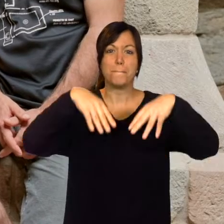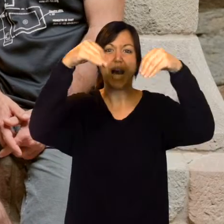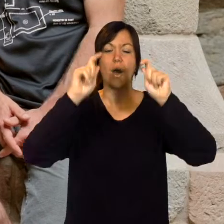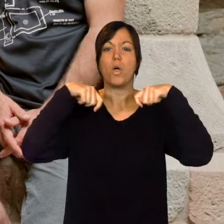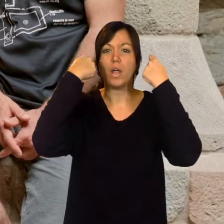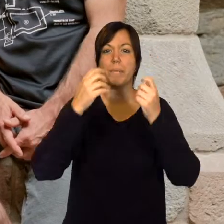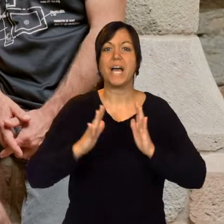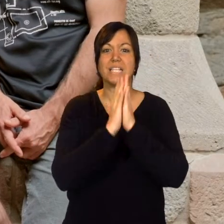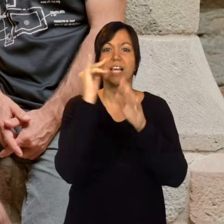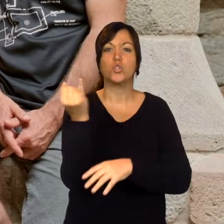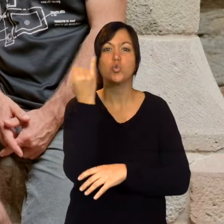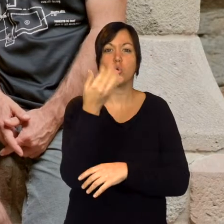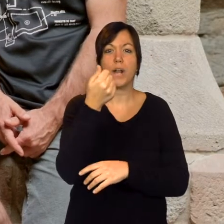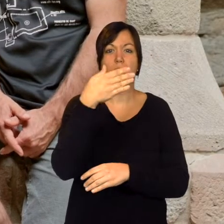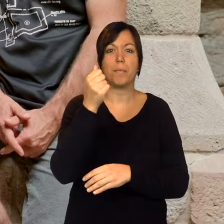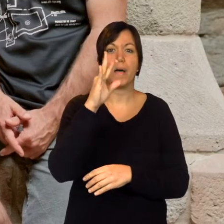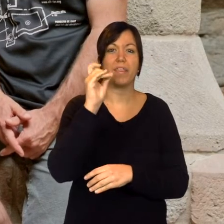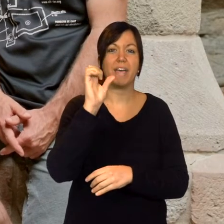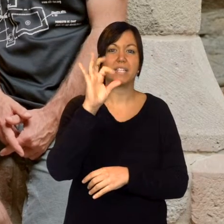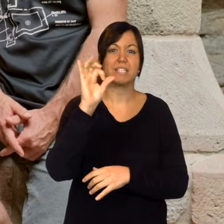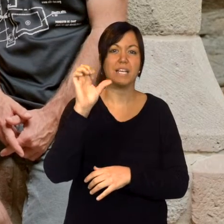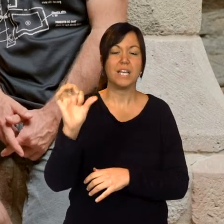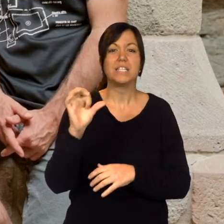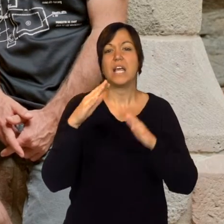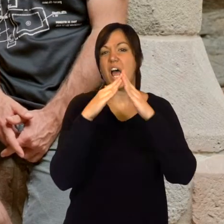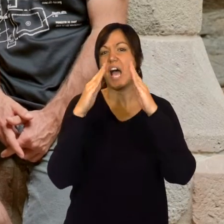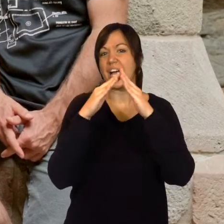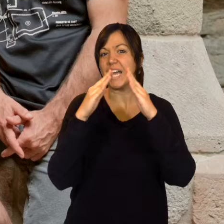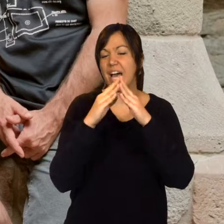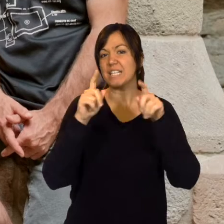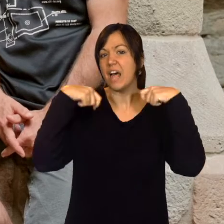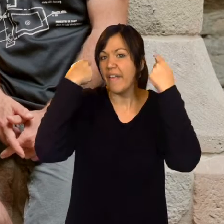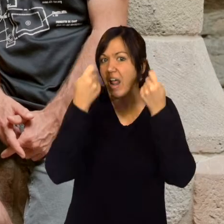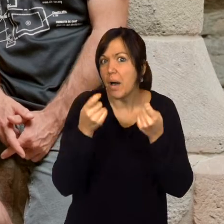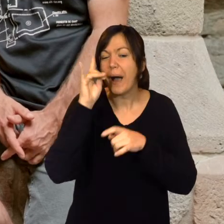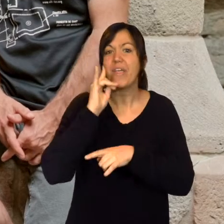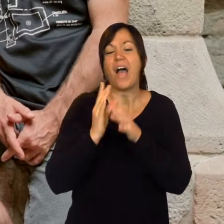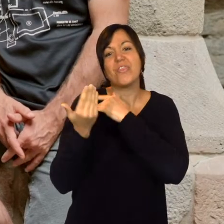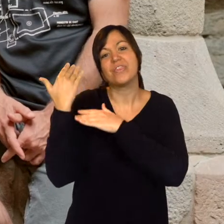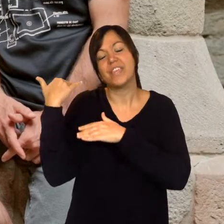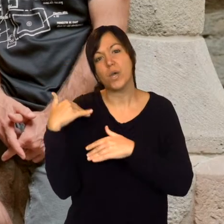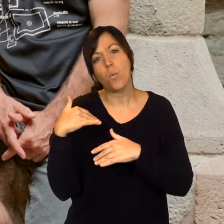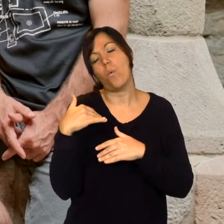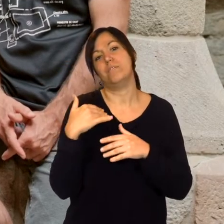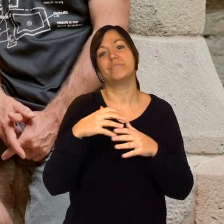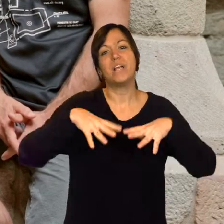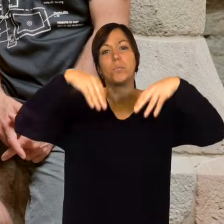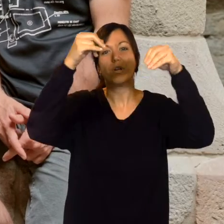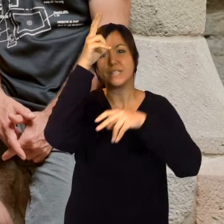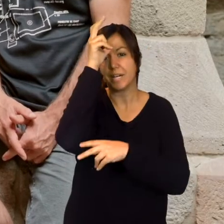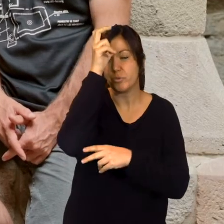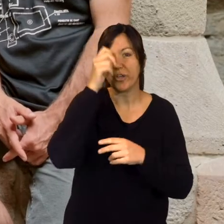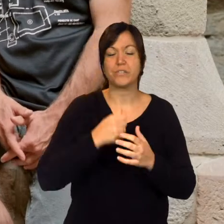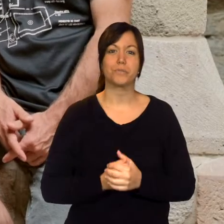Palau de l'Abadia, a Sant Joan de les Sabadeses, que era l'antiga casa de l'abat d'aquest monestir ripollès.